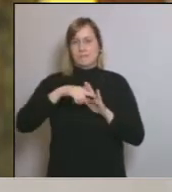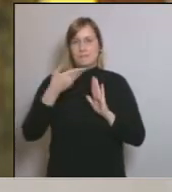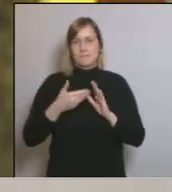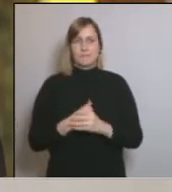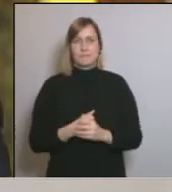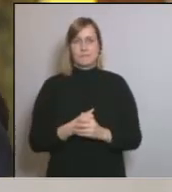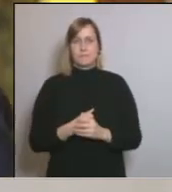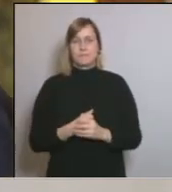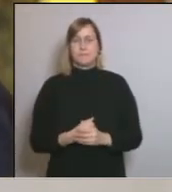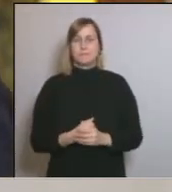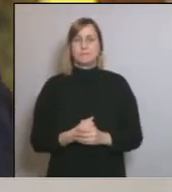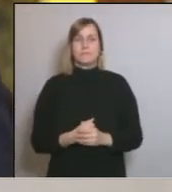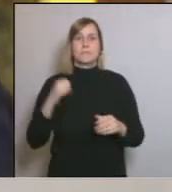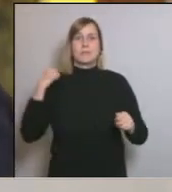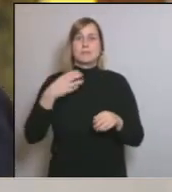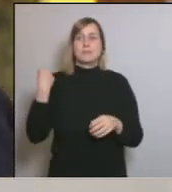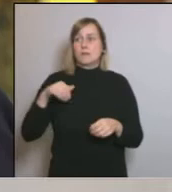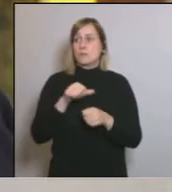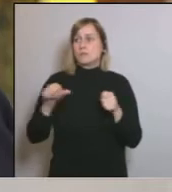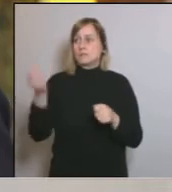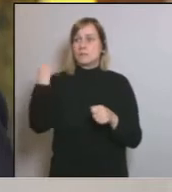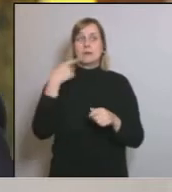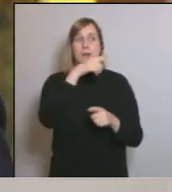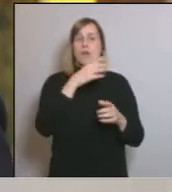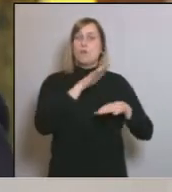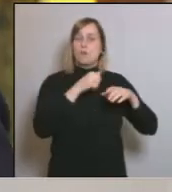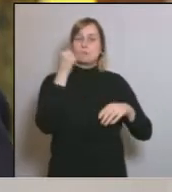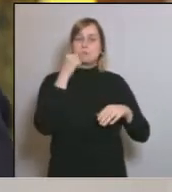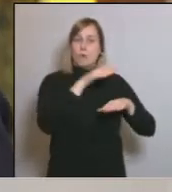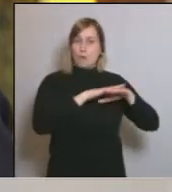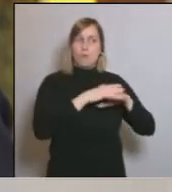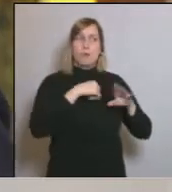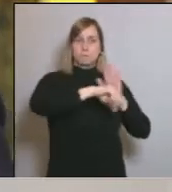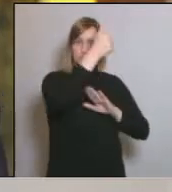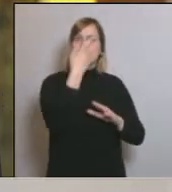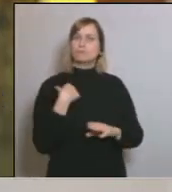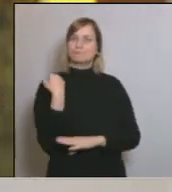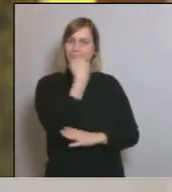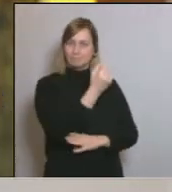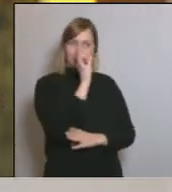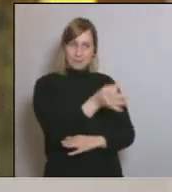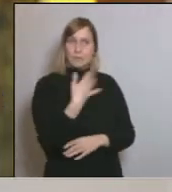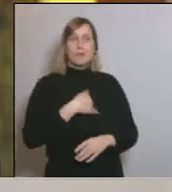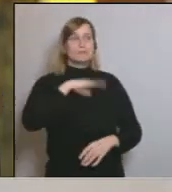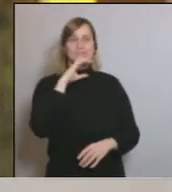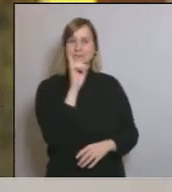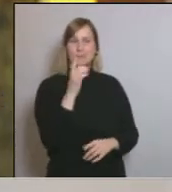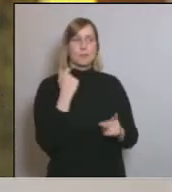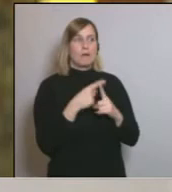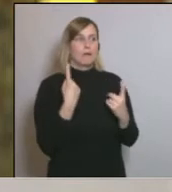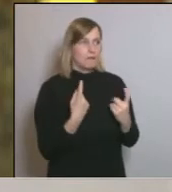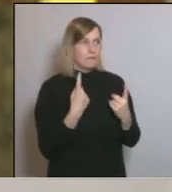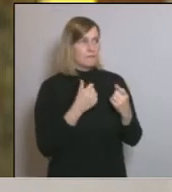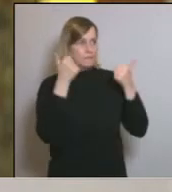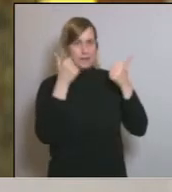no en van provar ja fa una setmana unes quantes i li vam donar suport però no són suficients. Es va quedar mig camí pel que nosaltres